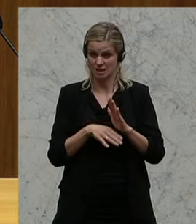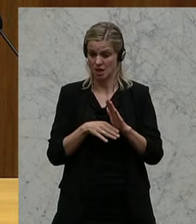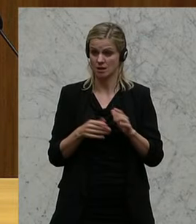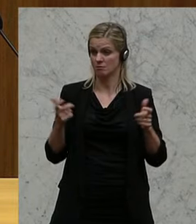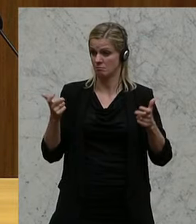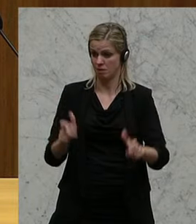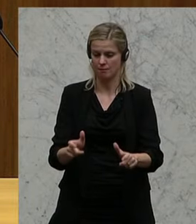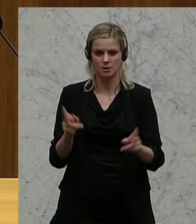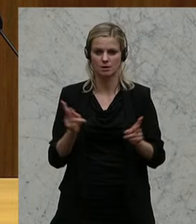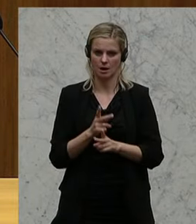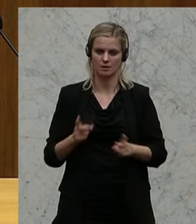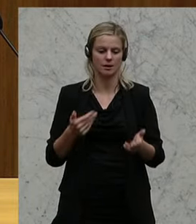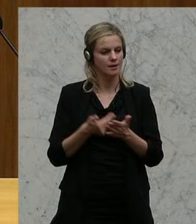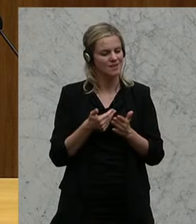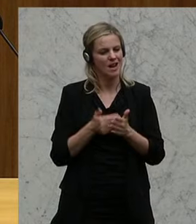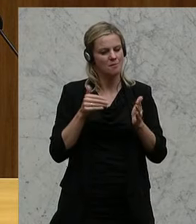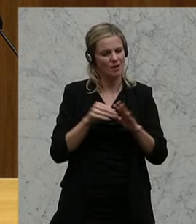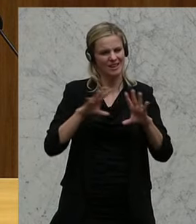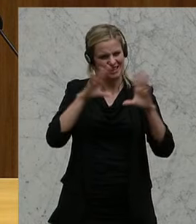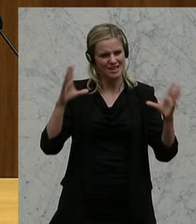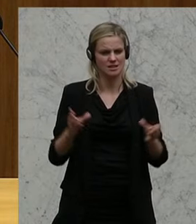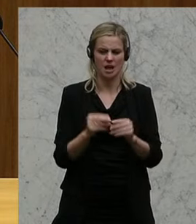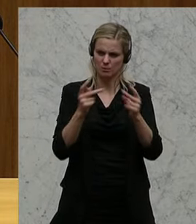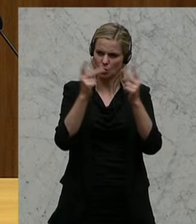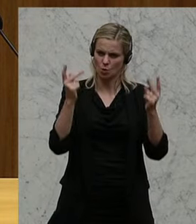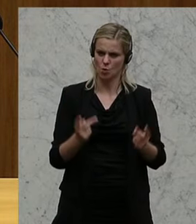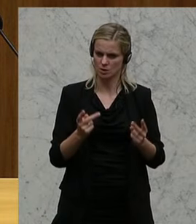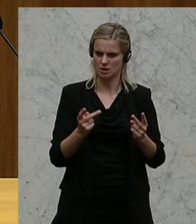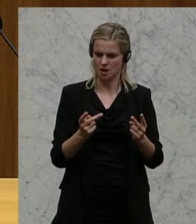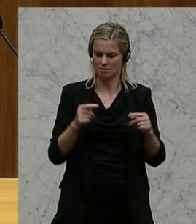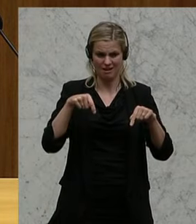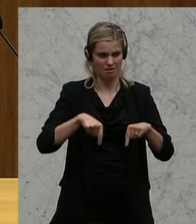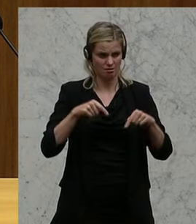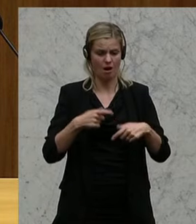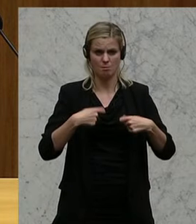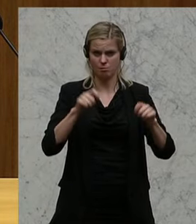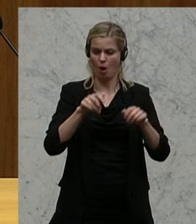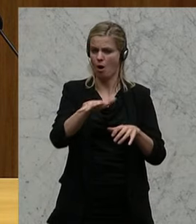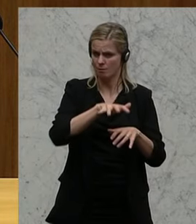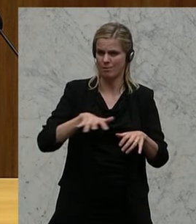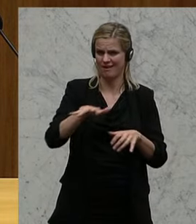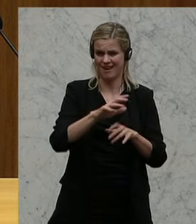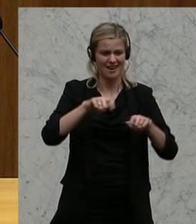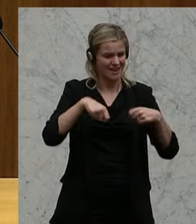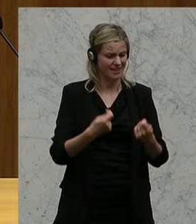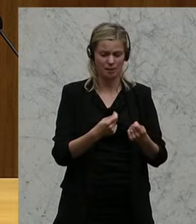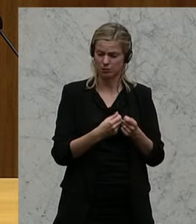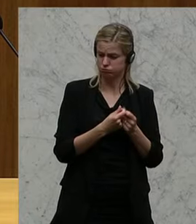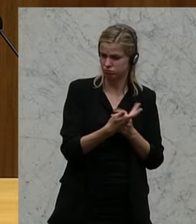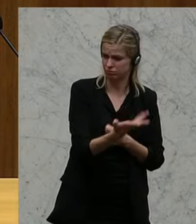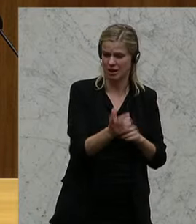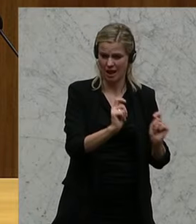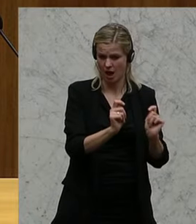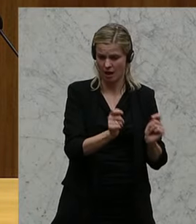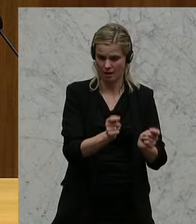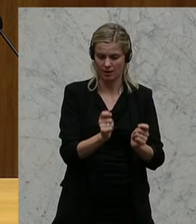Wir bräuchten ein Gesamtkonzept, hier gerade auch für die Baubranche. das gibt es zahlreiche Anträge unsererseits,